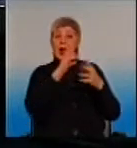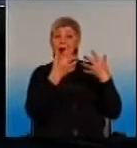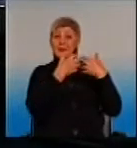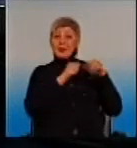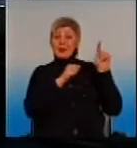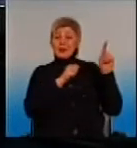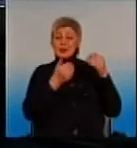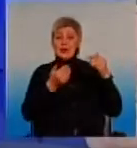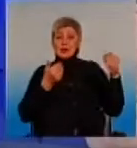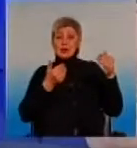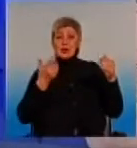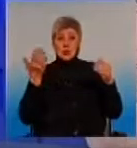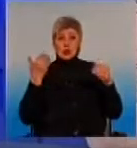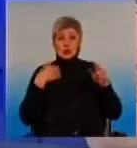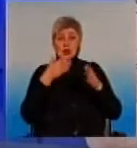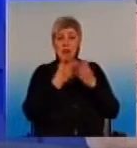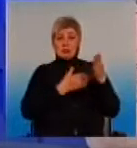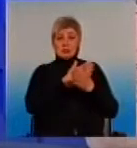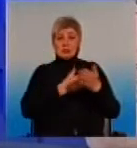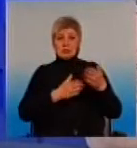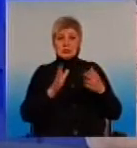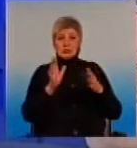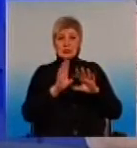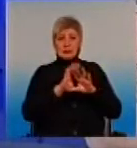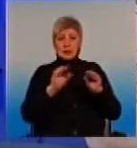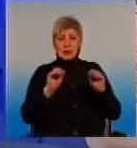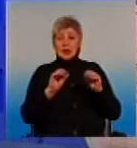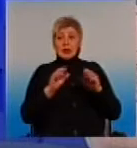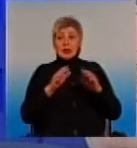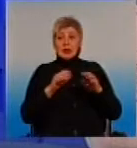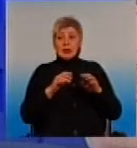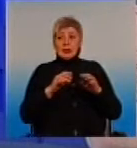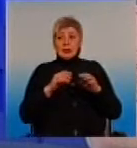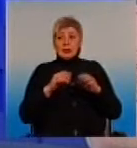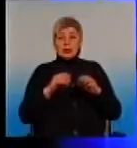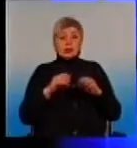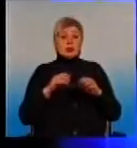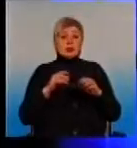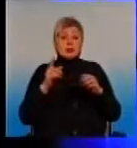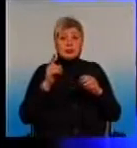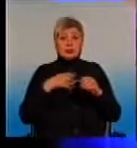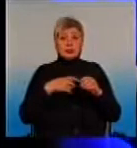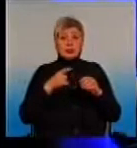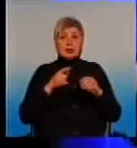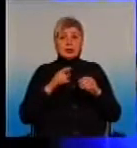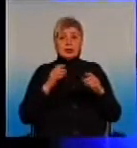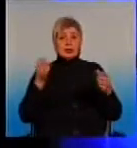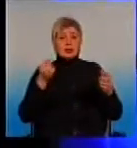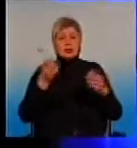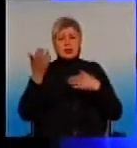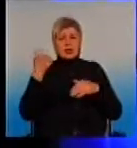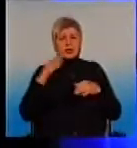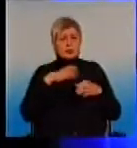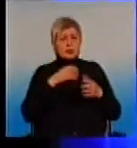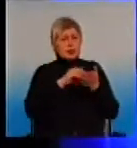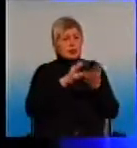аннулирується предидущее. Т.е. нас ніхто не лимитирує, абсолютно ніякої мороки. Ніхто ходити, відкріплятися, прикріплятися, якщо раніше було,